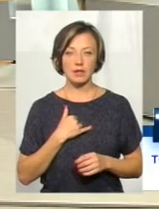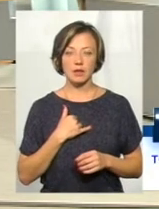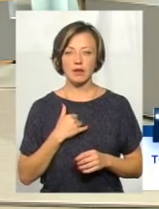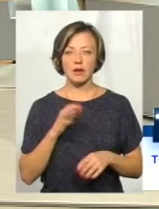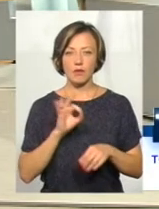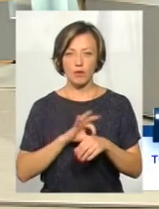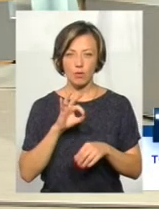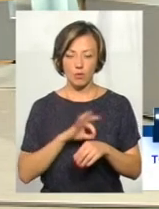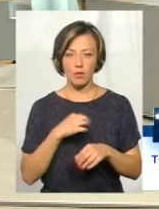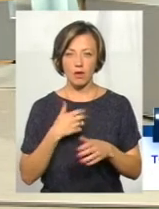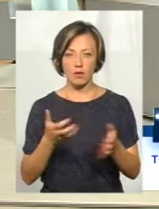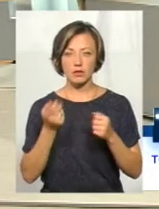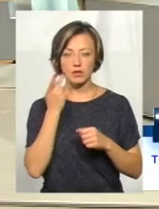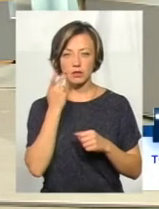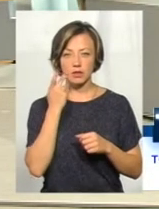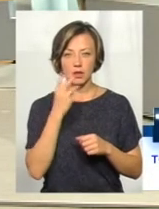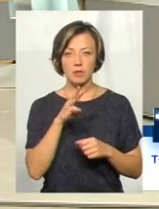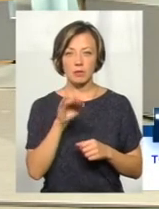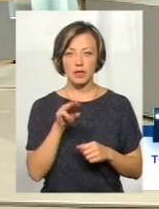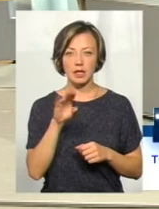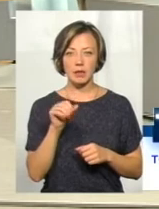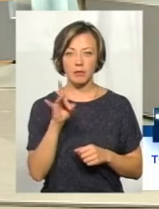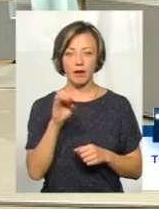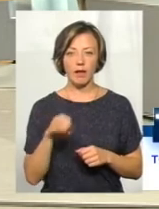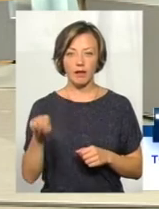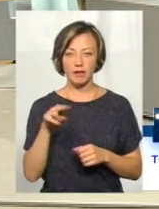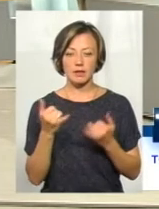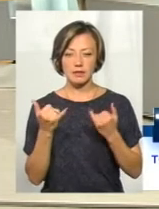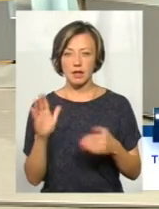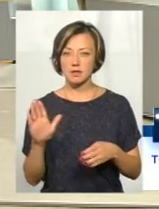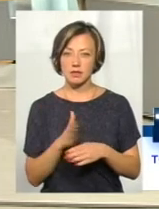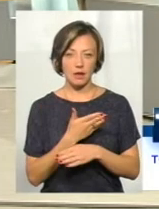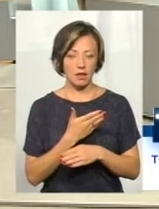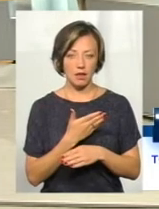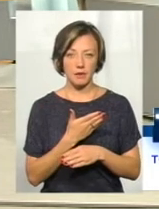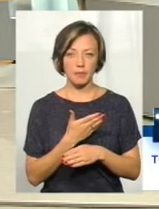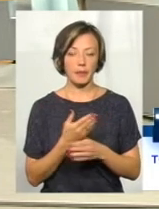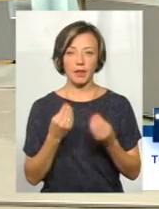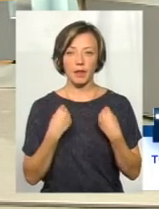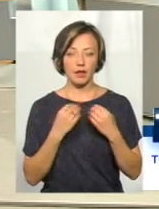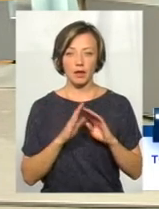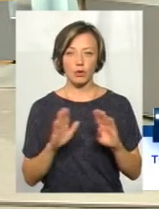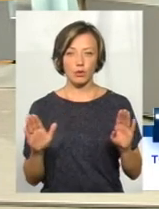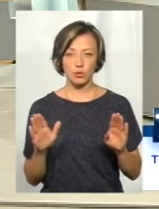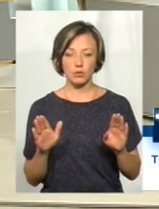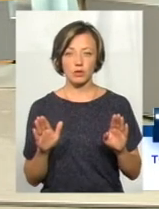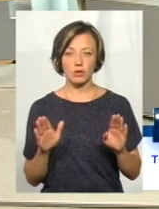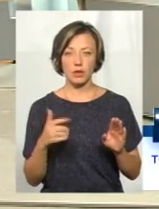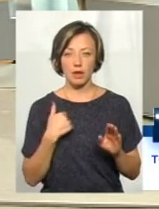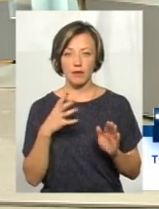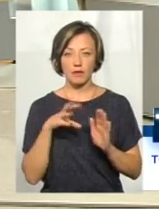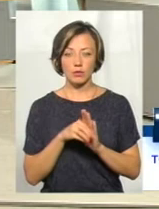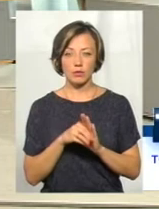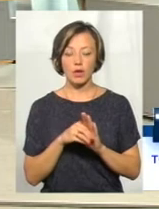Я отримала в тігдані тіпрет. Щасі готсняли, не дають нам, я відношуся до